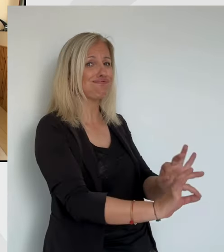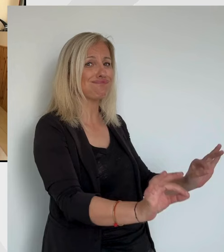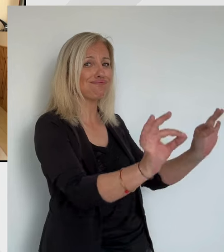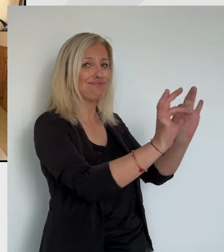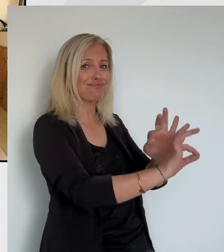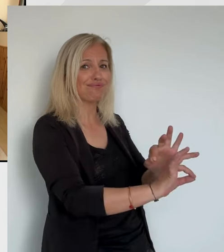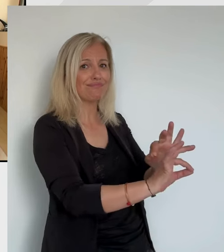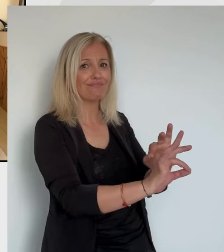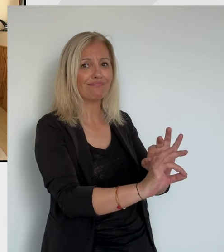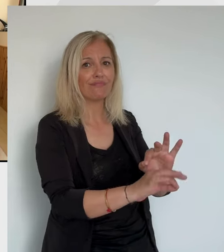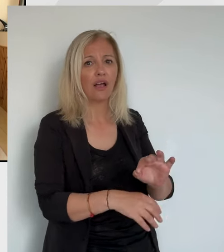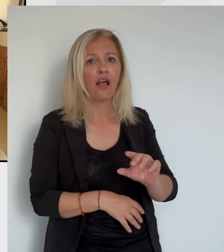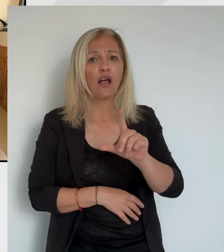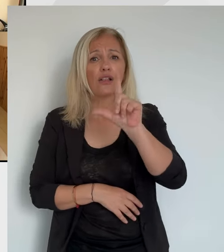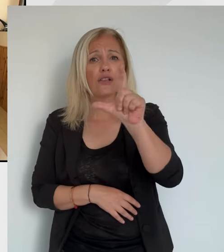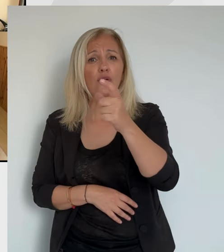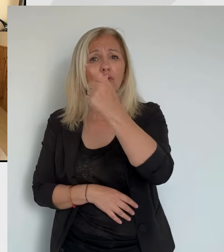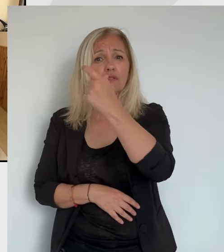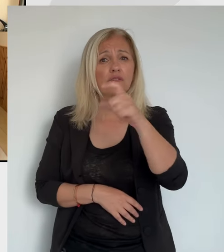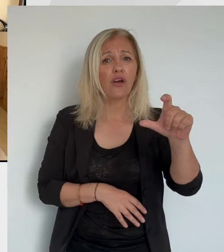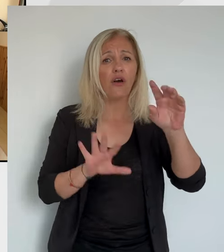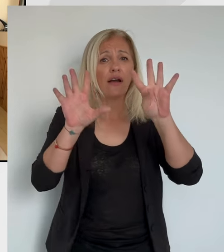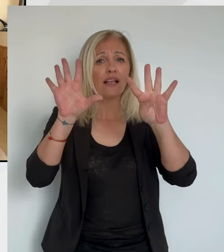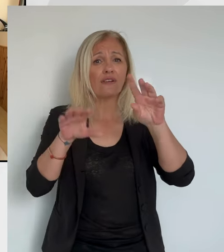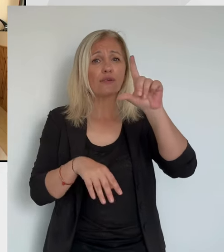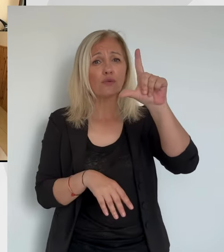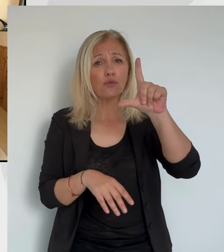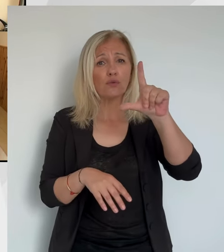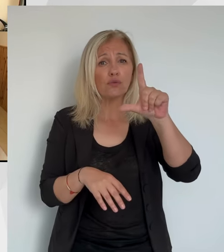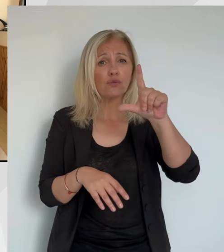Alors ceux-là, je peux vous garantir, ils ont voté Bardella.